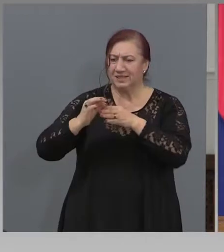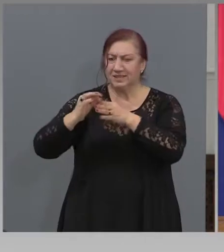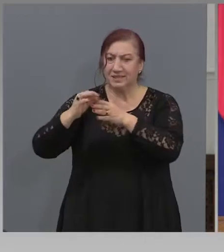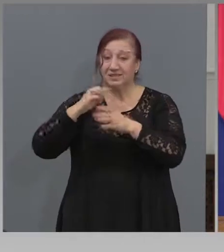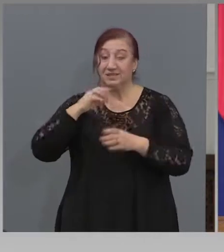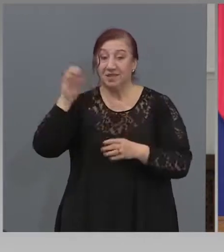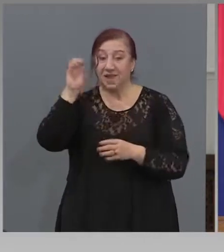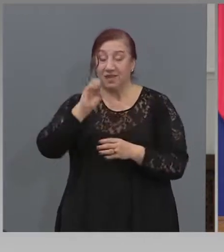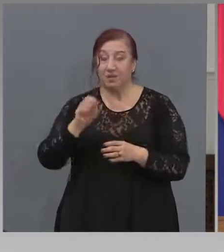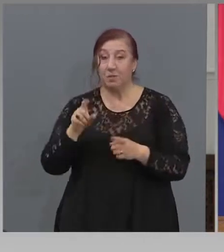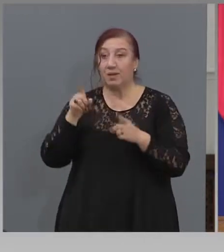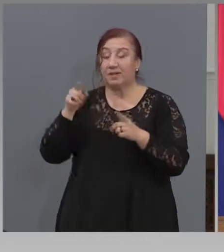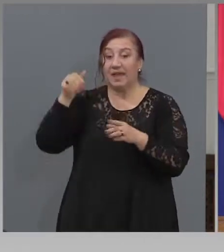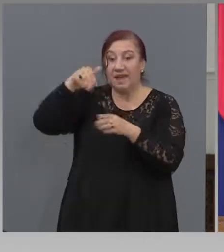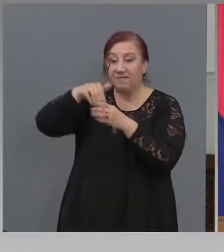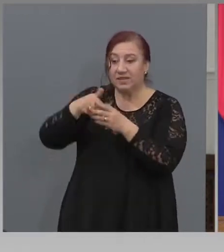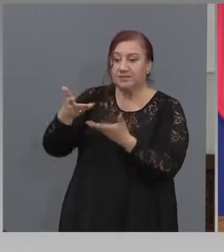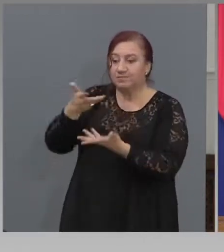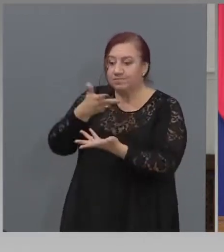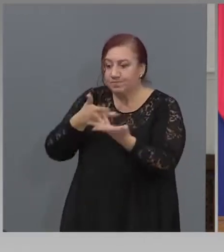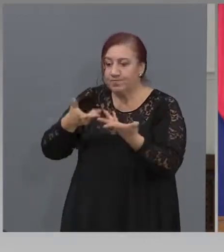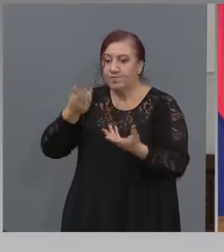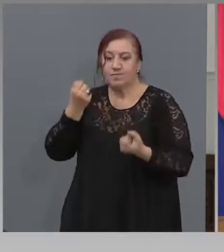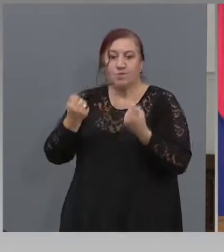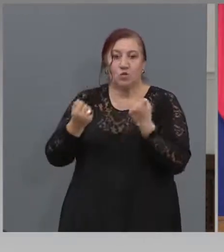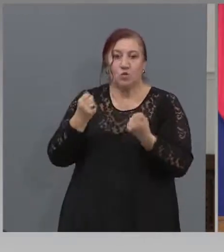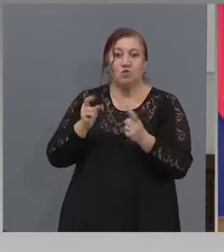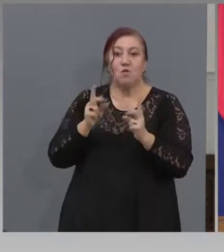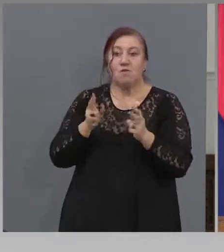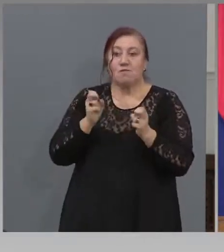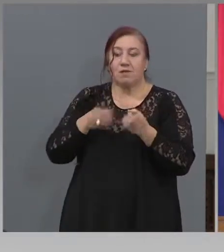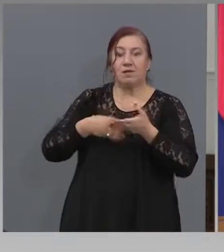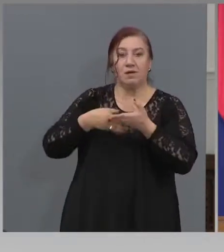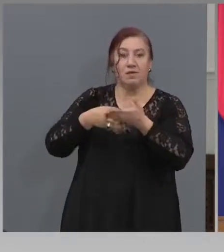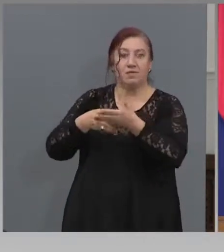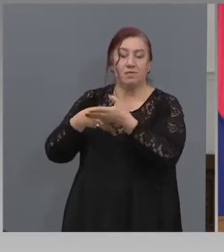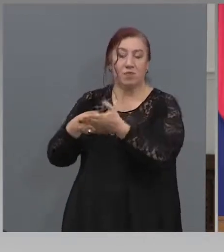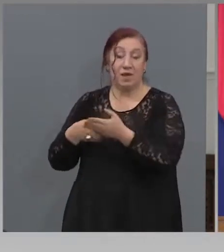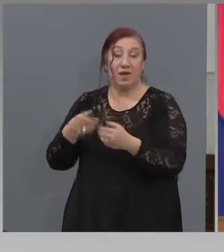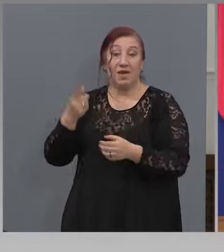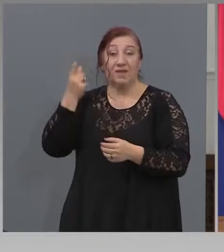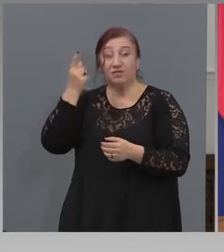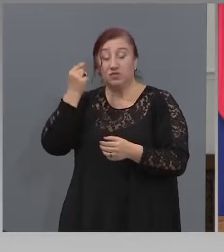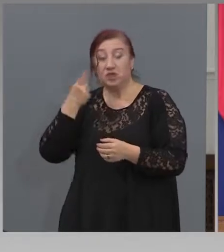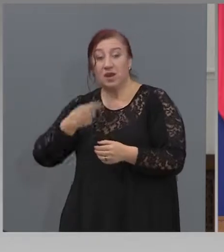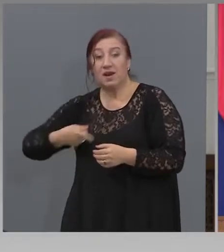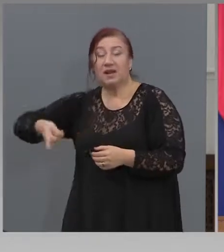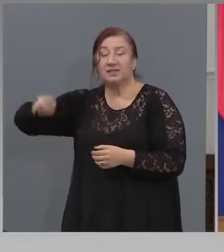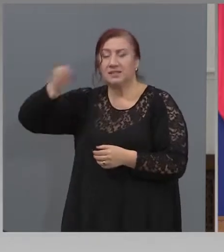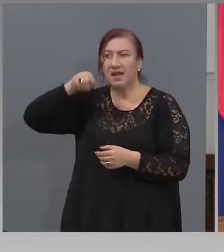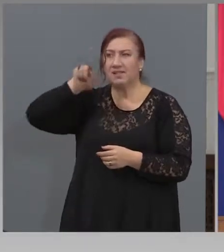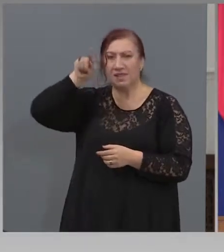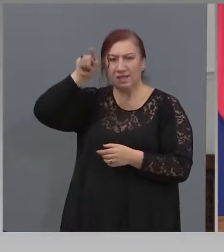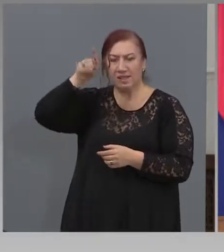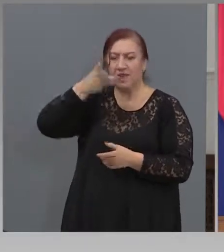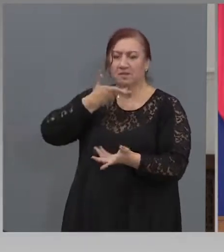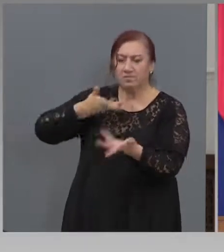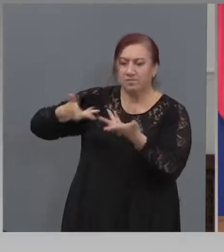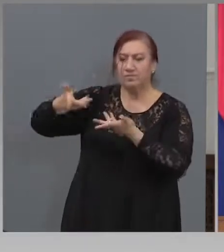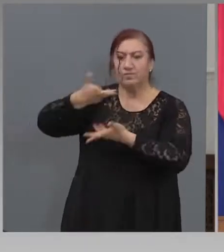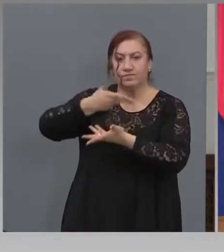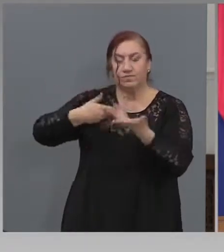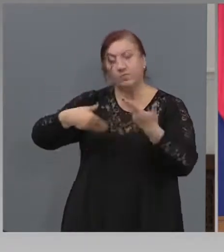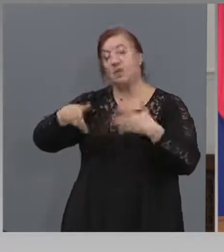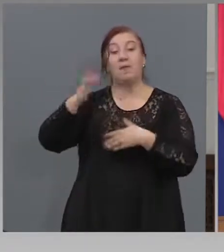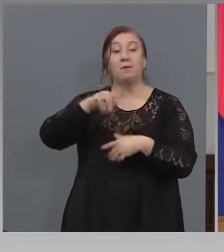как да се подпомогнат. вечерят, цял ден се разправяха и не можаха да се разберат. Ние тук си говорим за